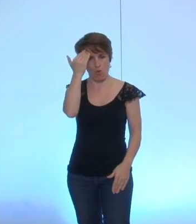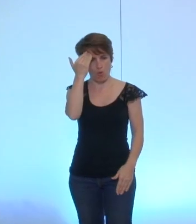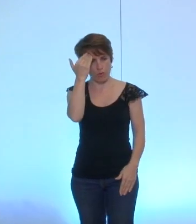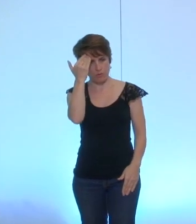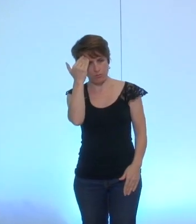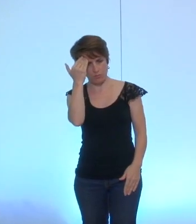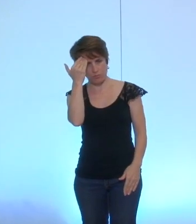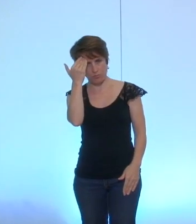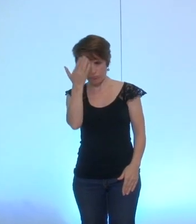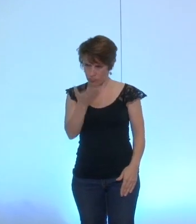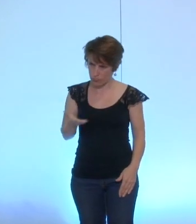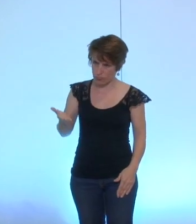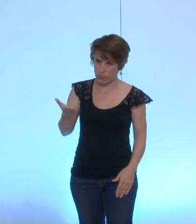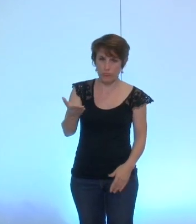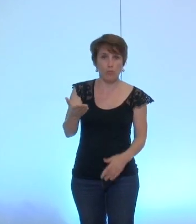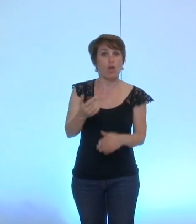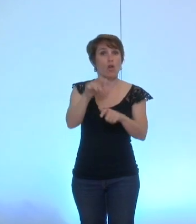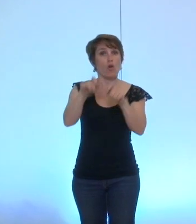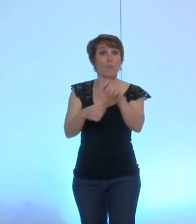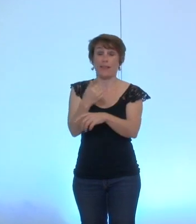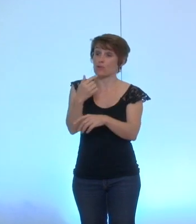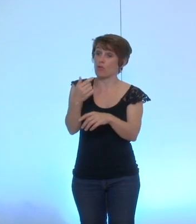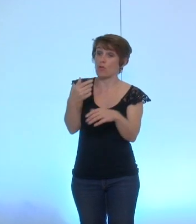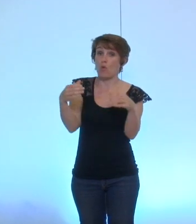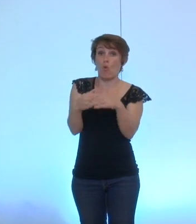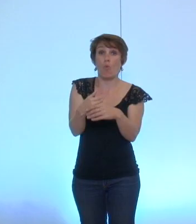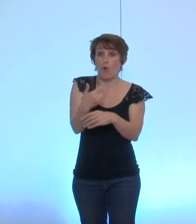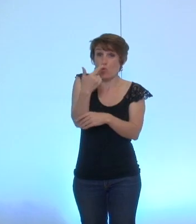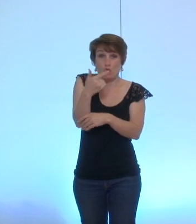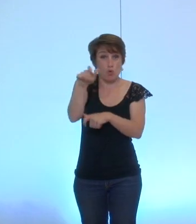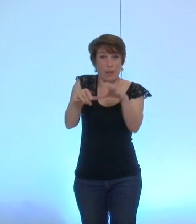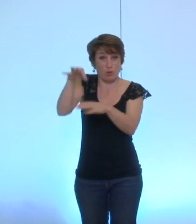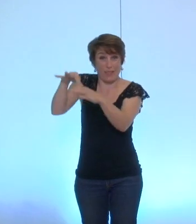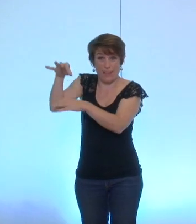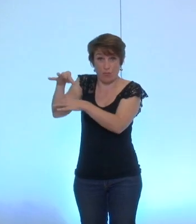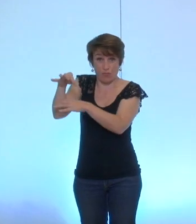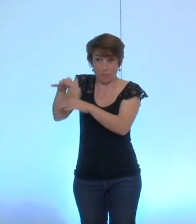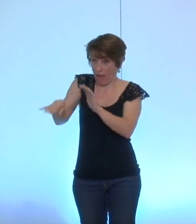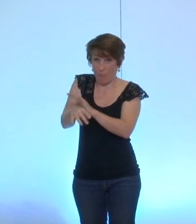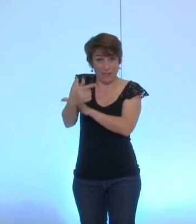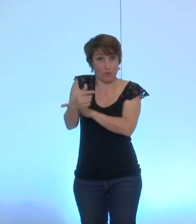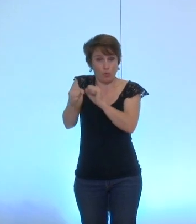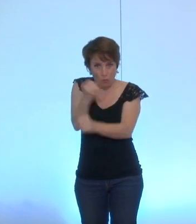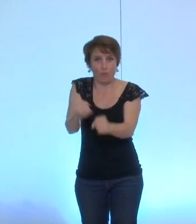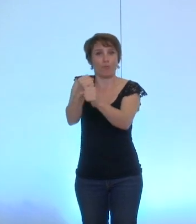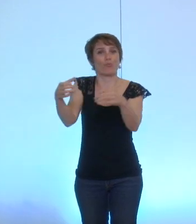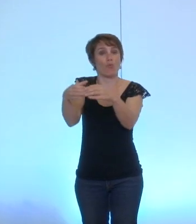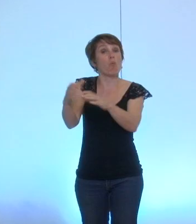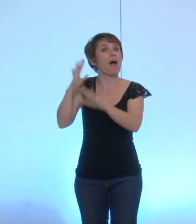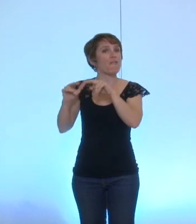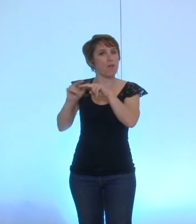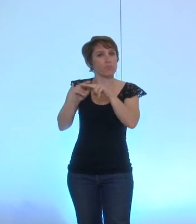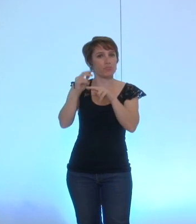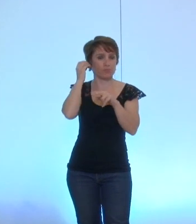créer un groupe des deux élus, possibilité qui n'avait pas été prévue préalablement et qui est une